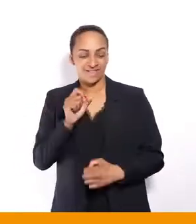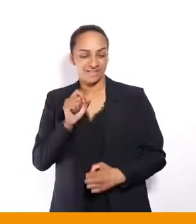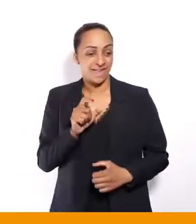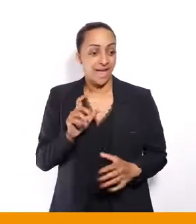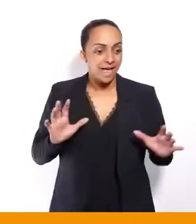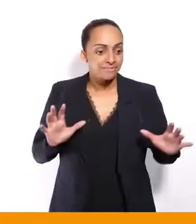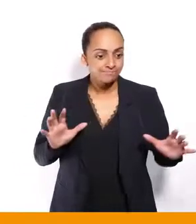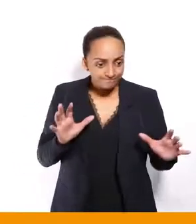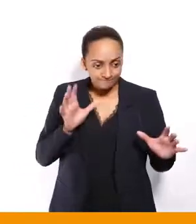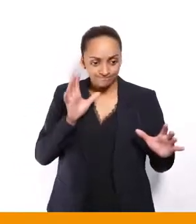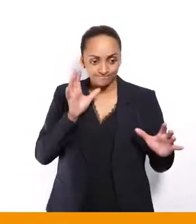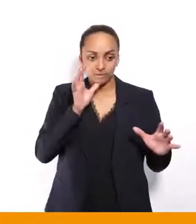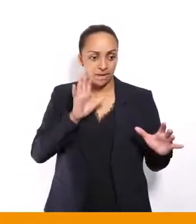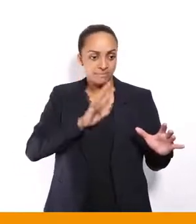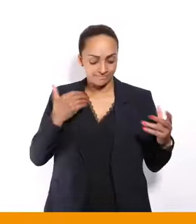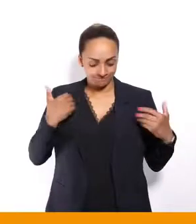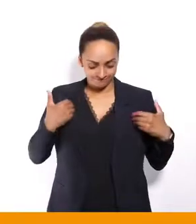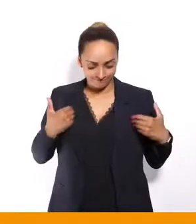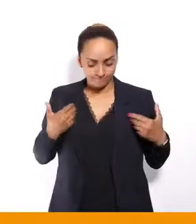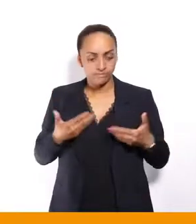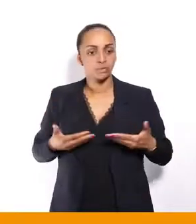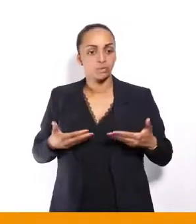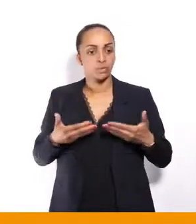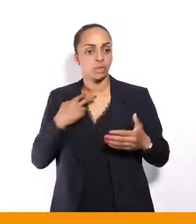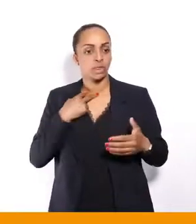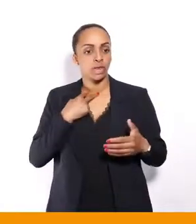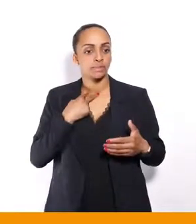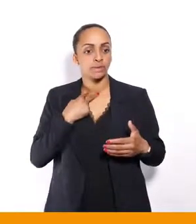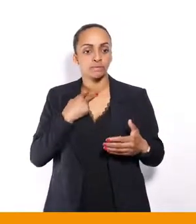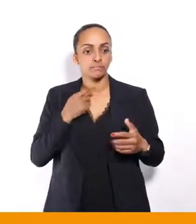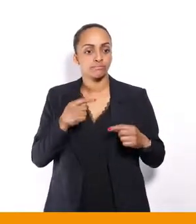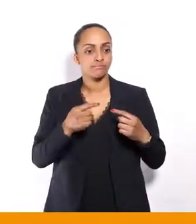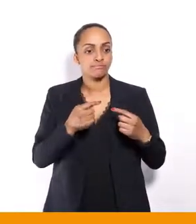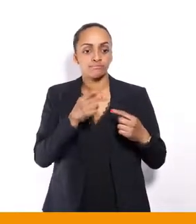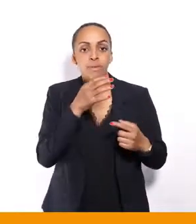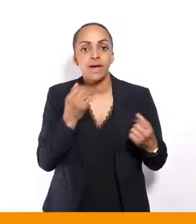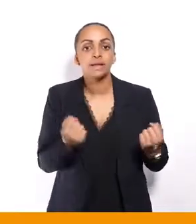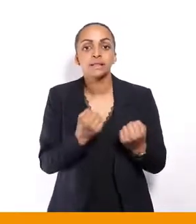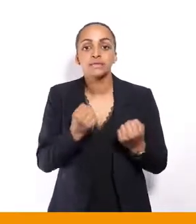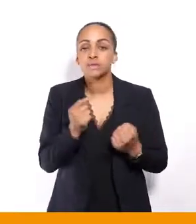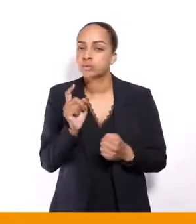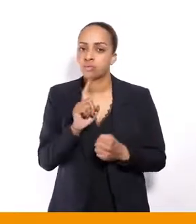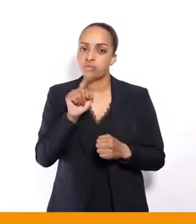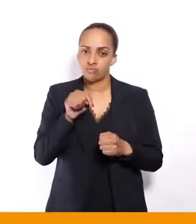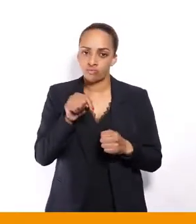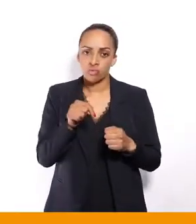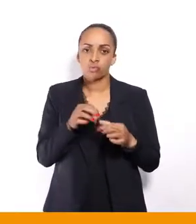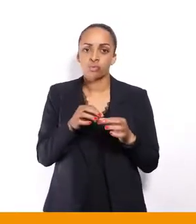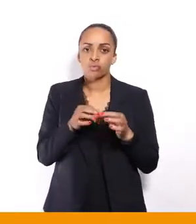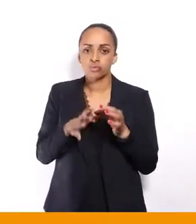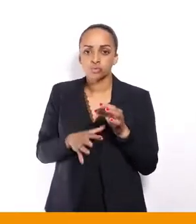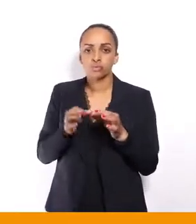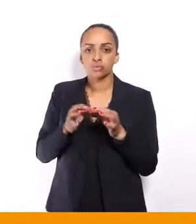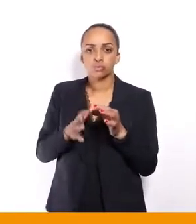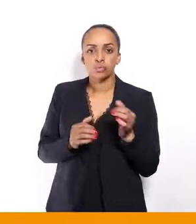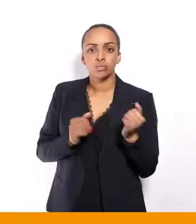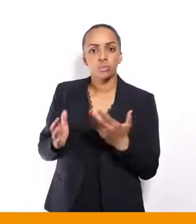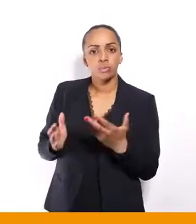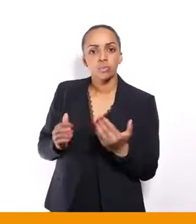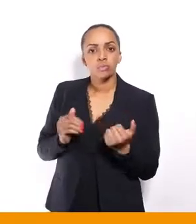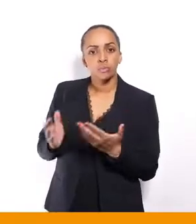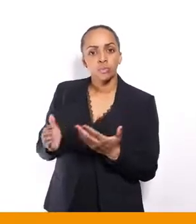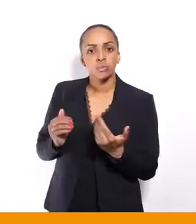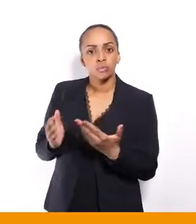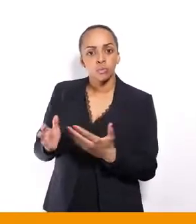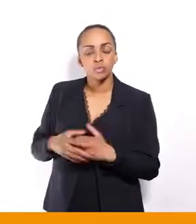financier, ce qui continue d'être un vrai problème pour beaucoup. Donc, ça aussi, c'est un autre